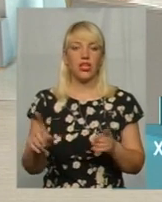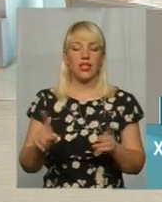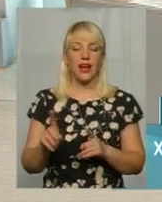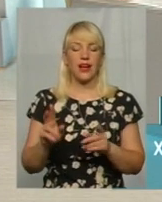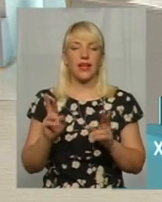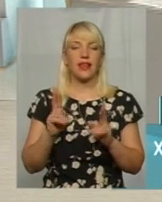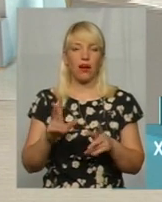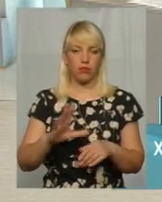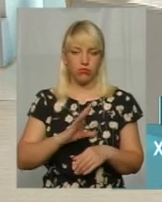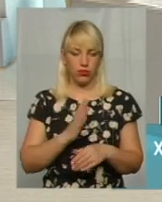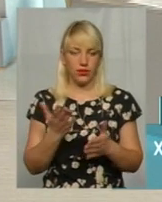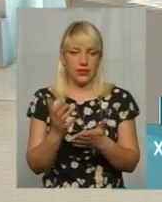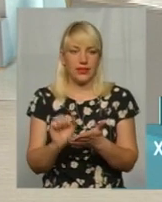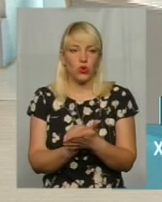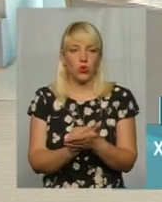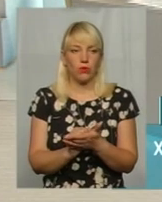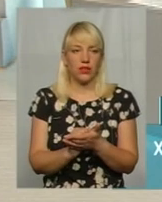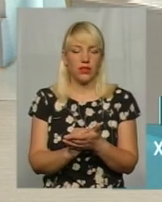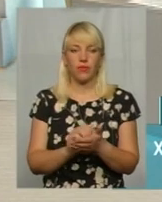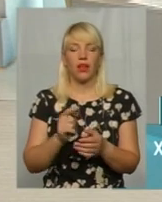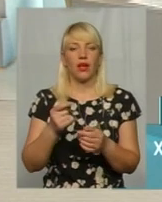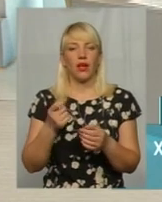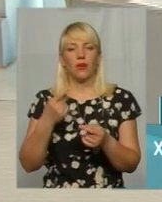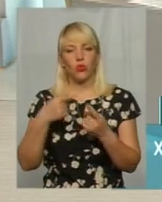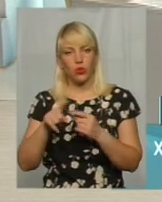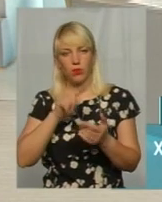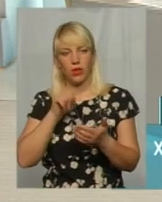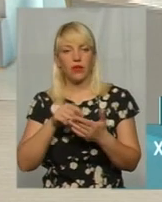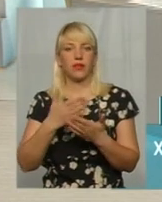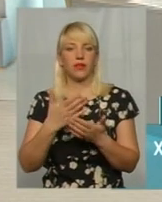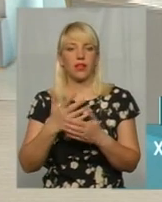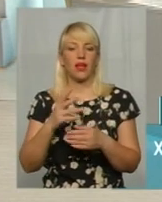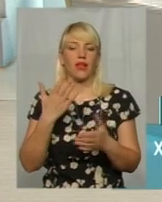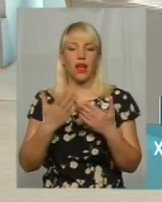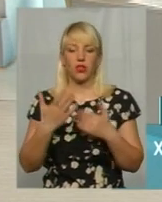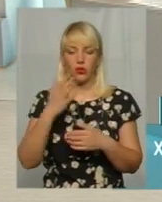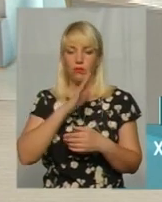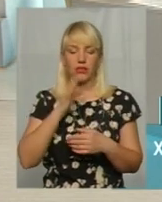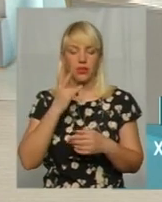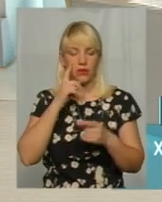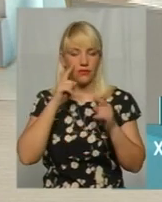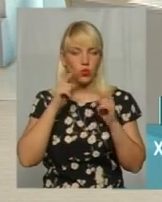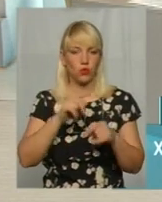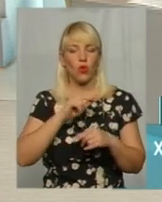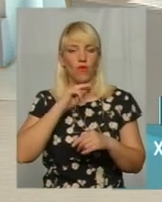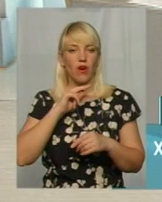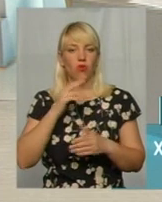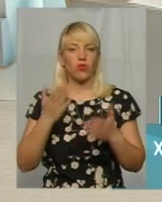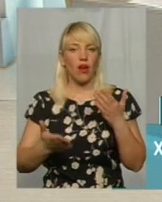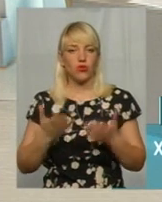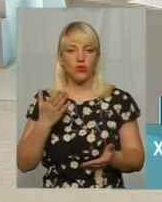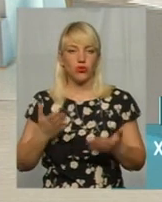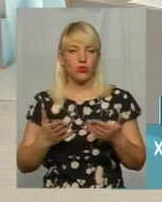мають, все ж таки, на що, навіть не так, на що батьки мають звернути увагу, і якщо в разі ситуації,